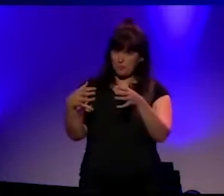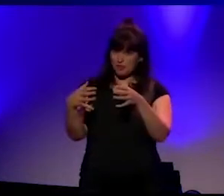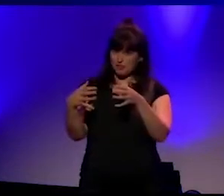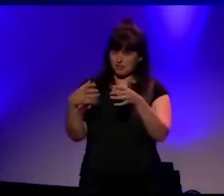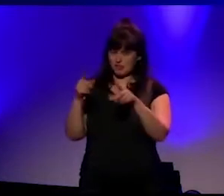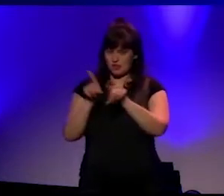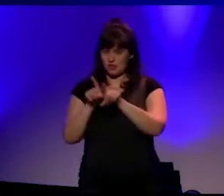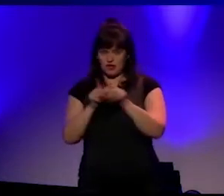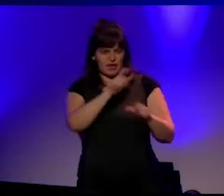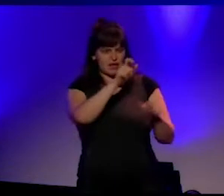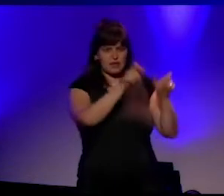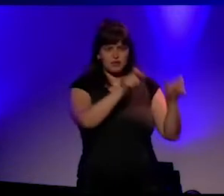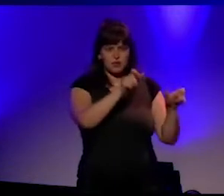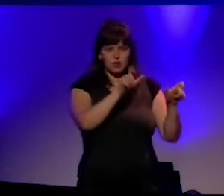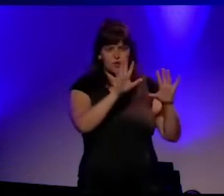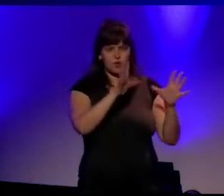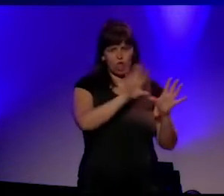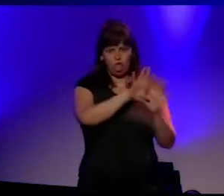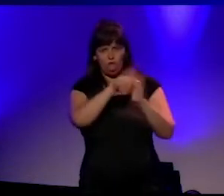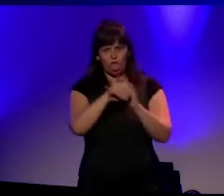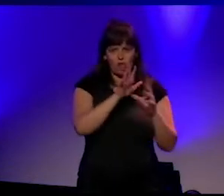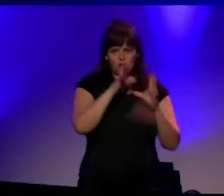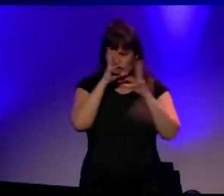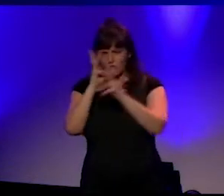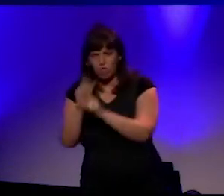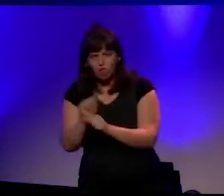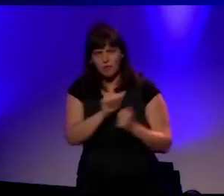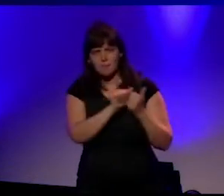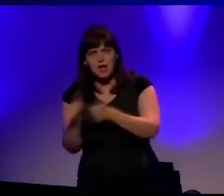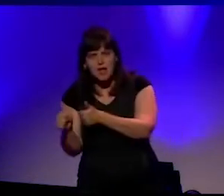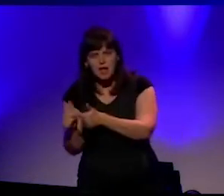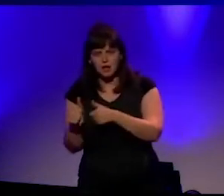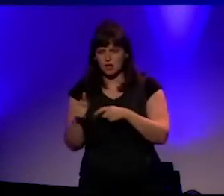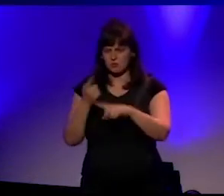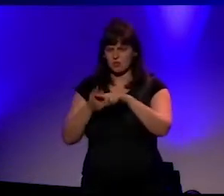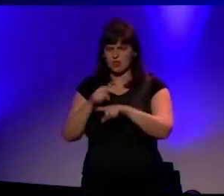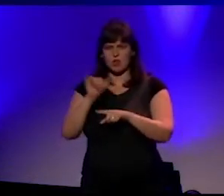individu meesleept, over groepsdruk en wat die met individuele wilsautonomie doet,